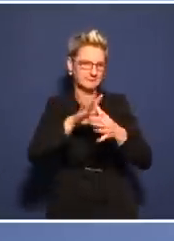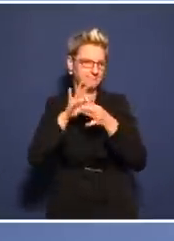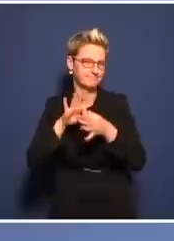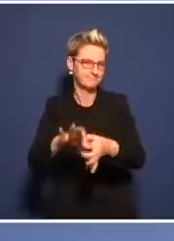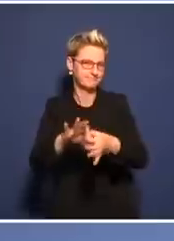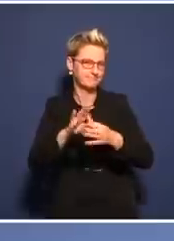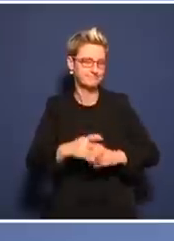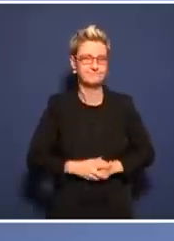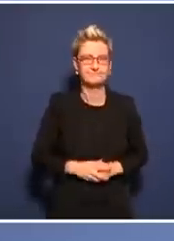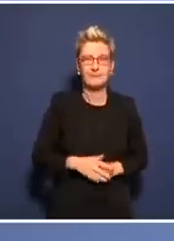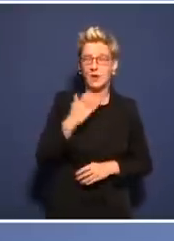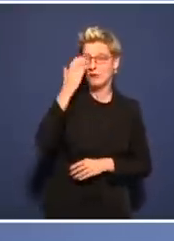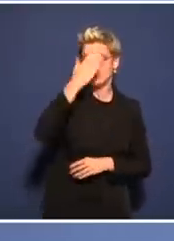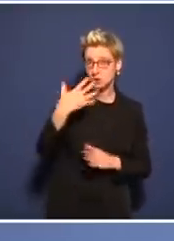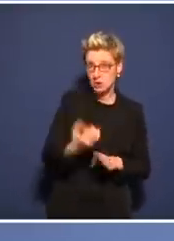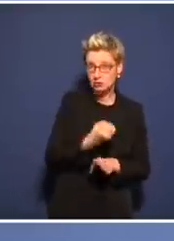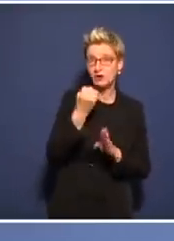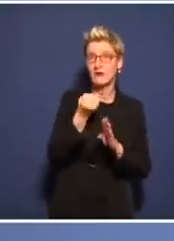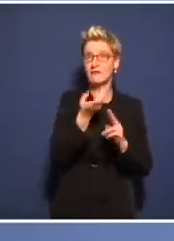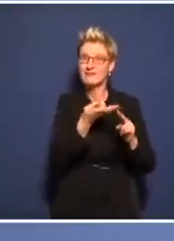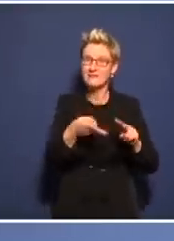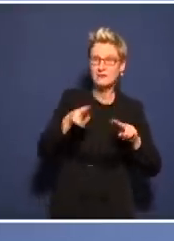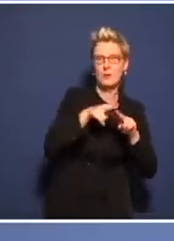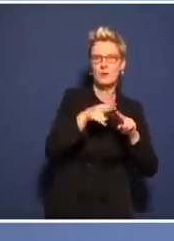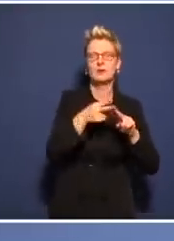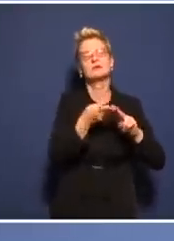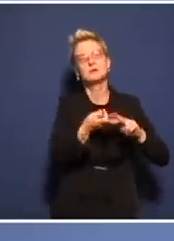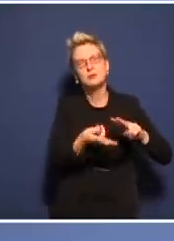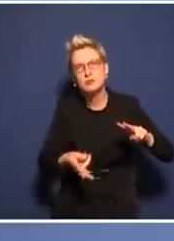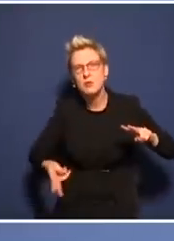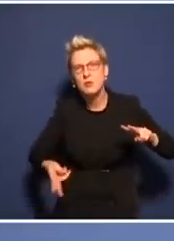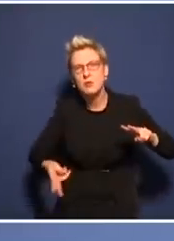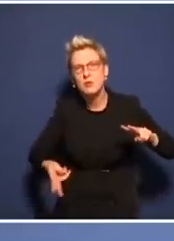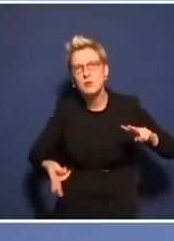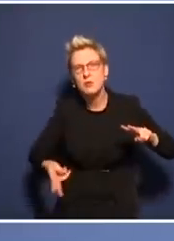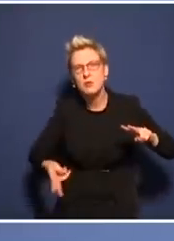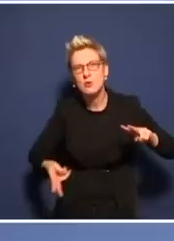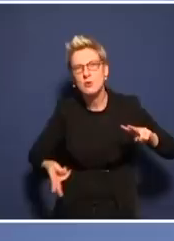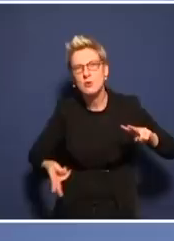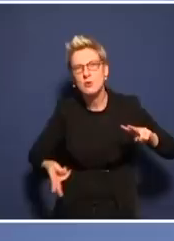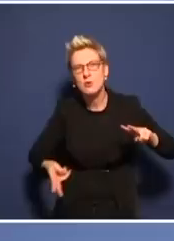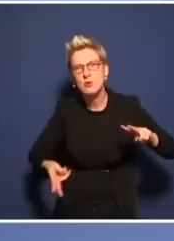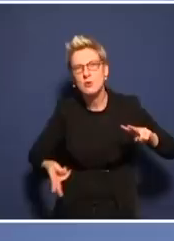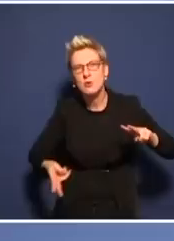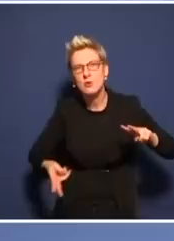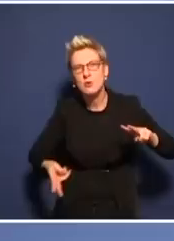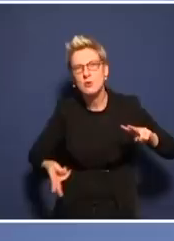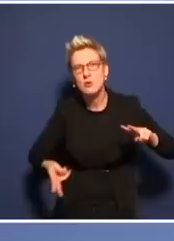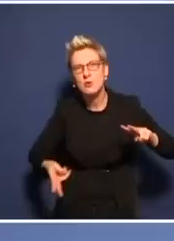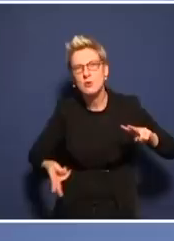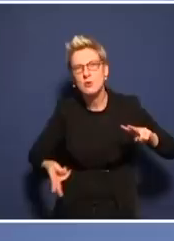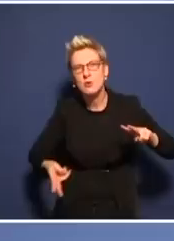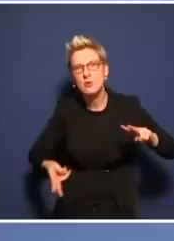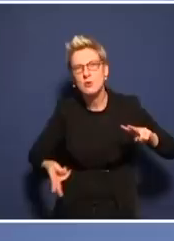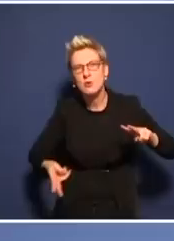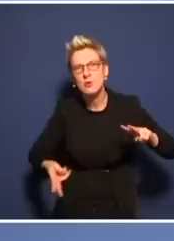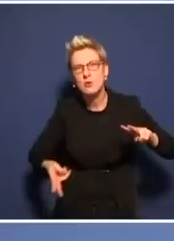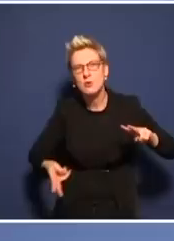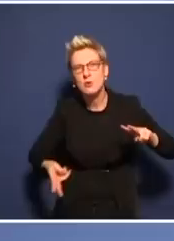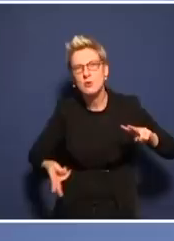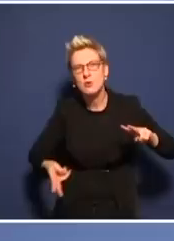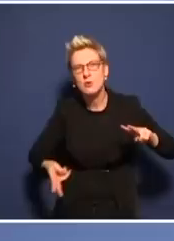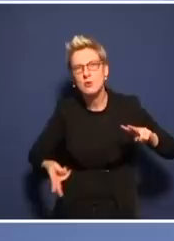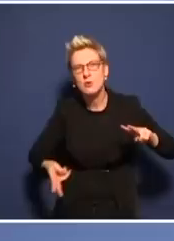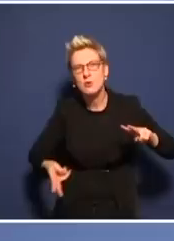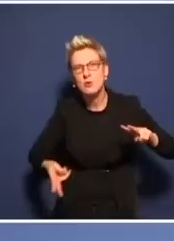wir weniger Sterbefälle zu beklagen und weniger schwere Verläufe. Also das ist jetzt in meinen Augen schon Hütchenspielerei. Weniger